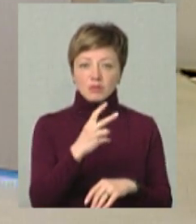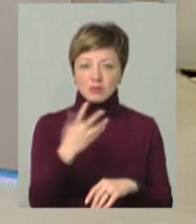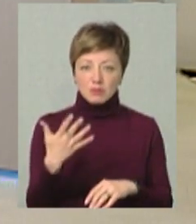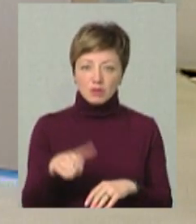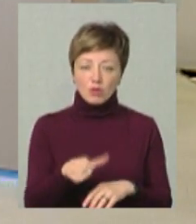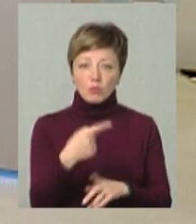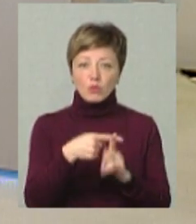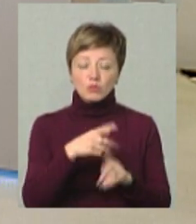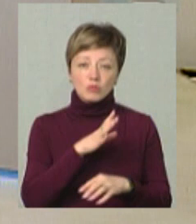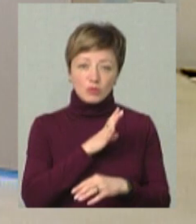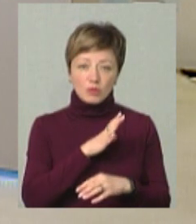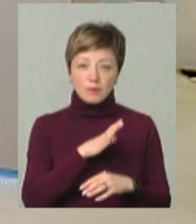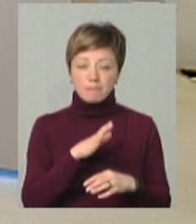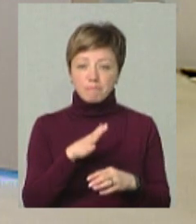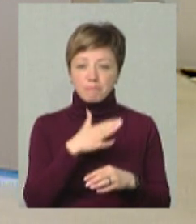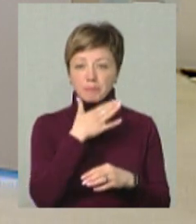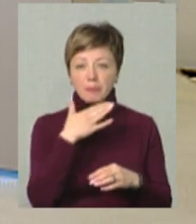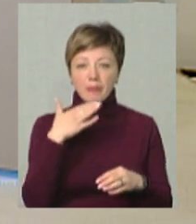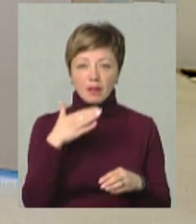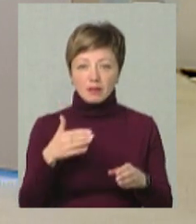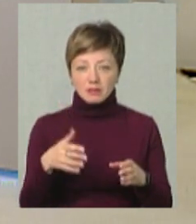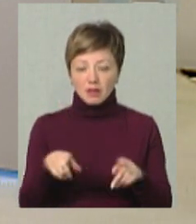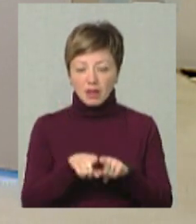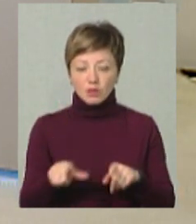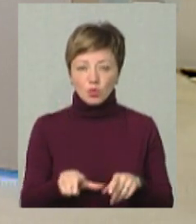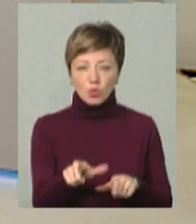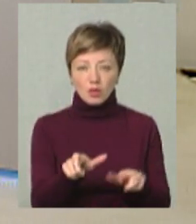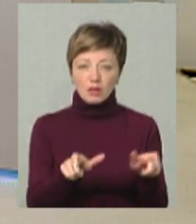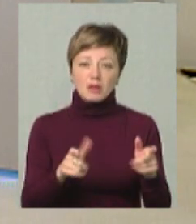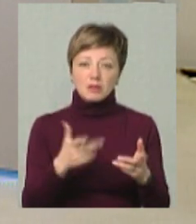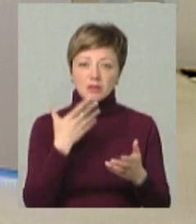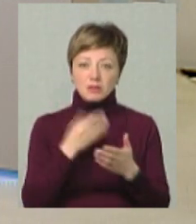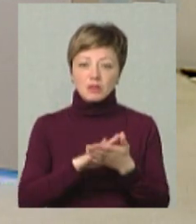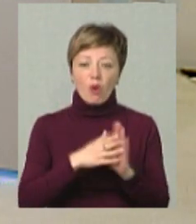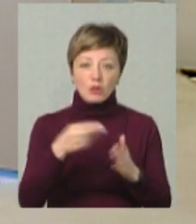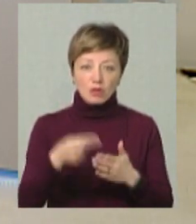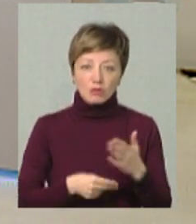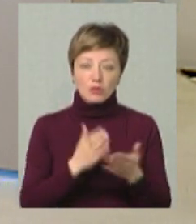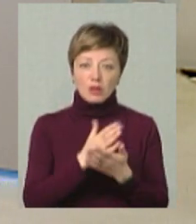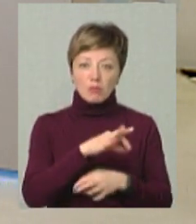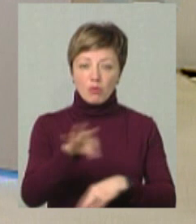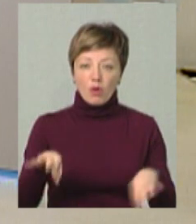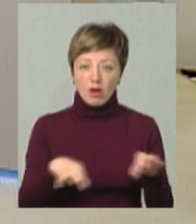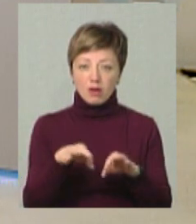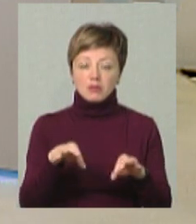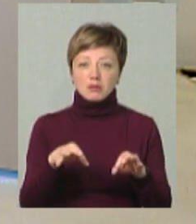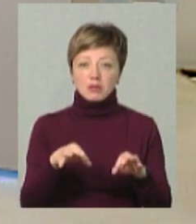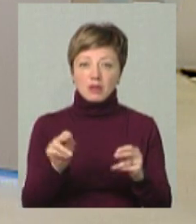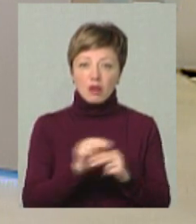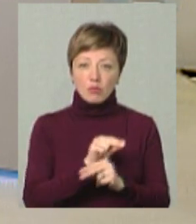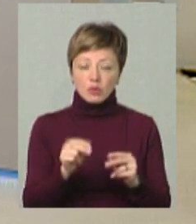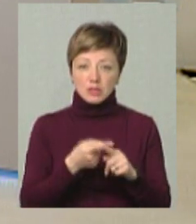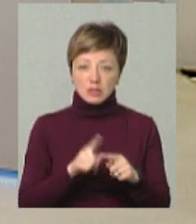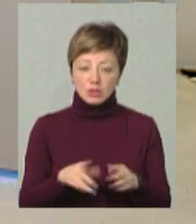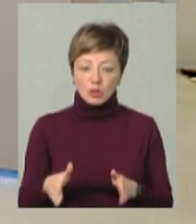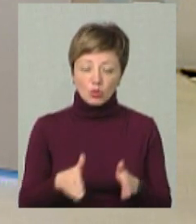зробити. Плюс була, якби, маса територіальних доріг, вони вже законтрактовані, є і проєкти на ремонт цих